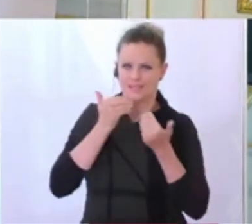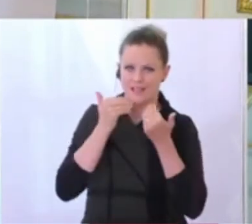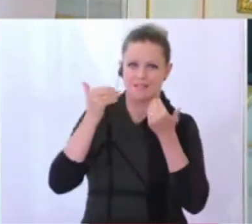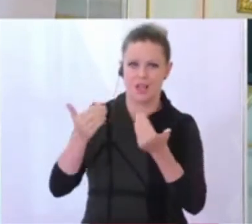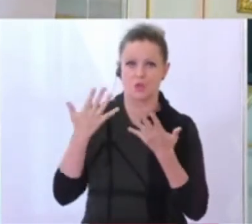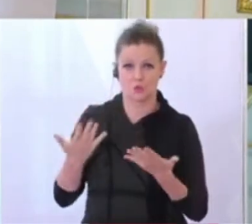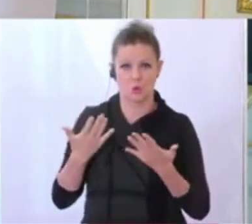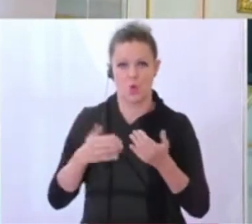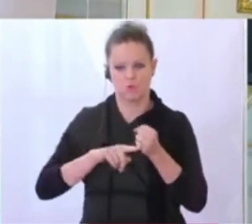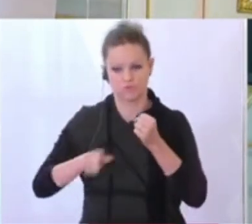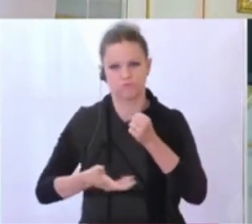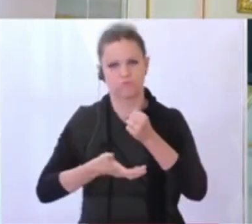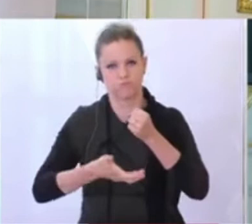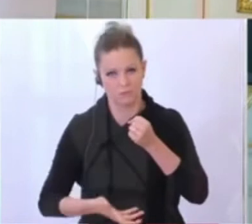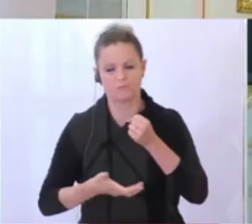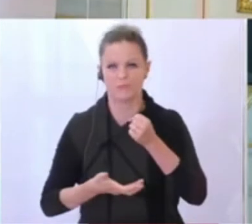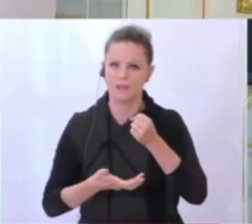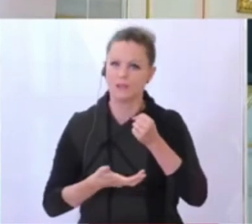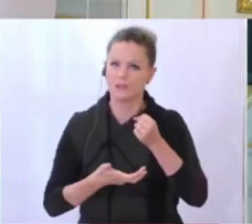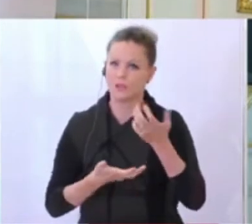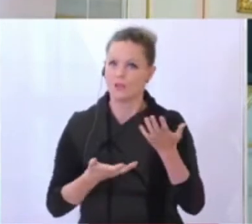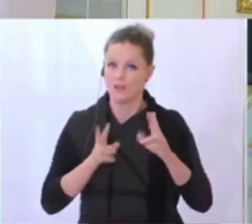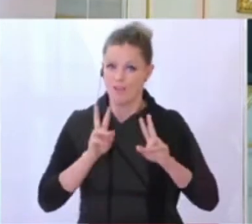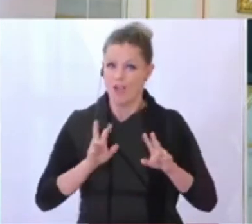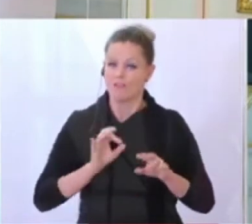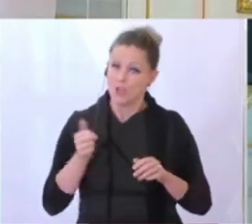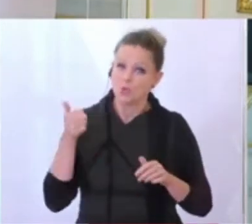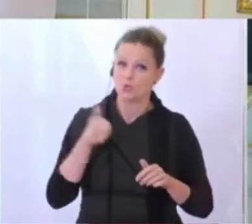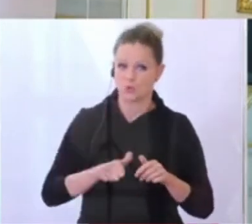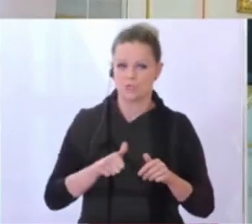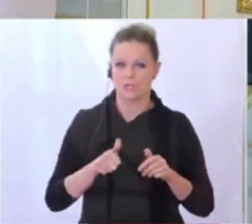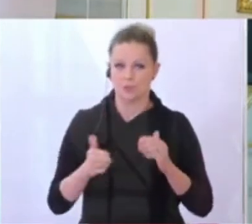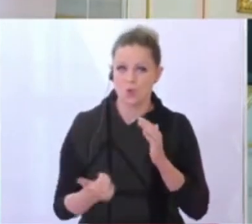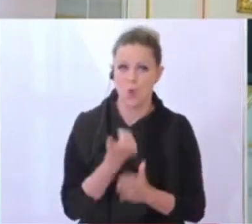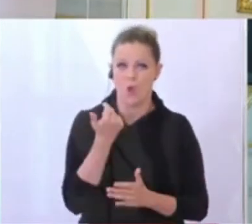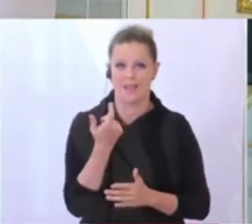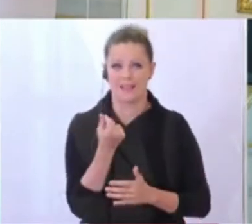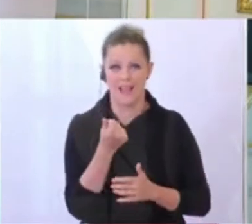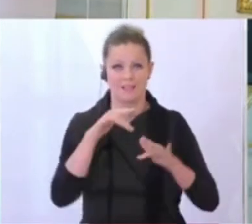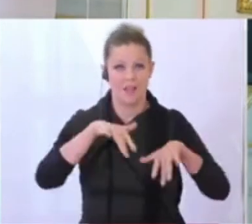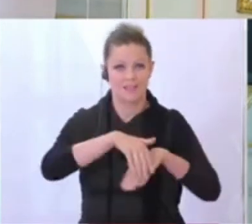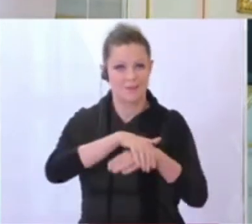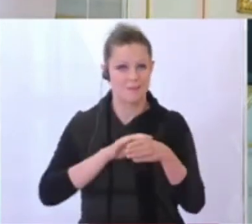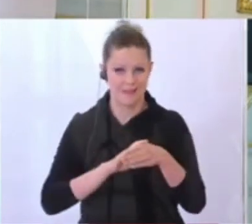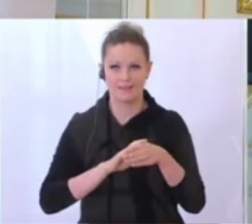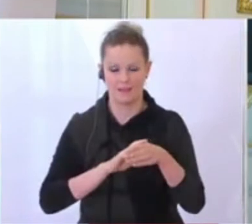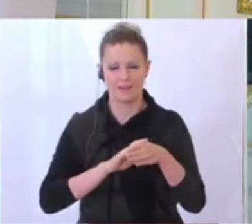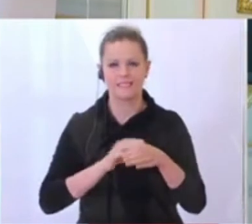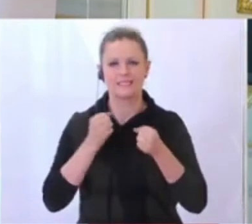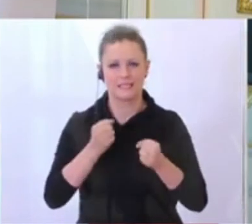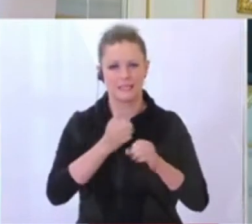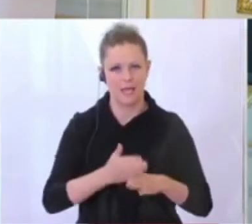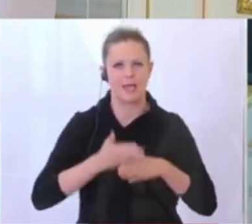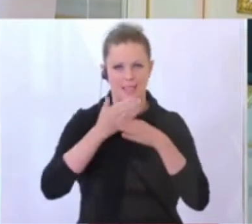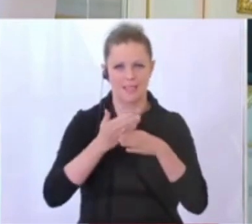Volumen, also diese Größenordnung als zusätzliches neues Geld in unseren Gemeinden uns helfen wird, die